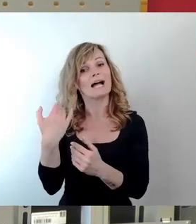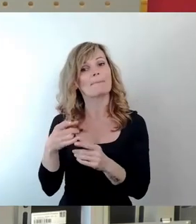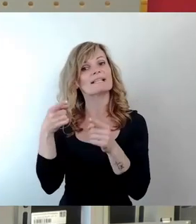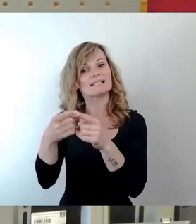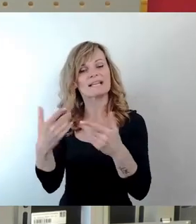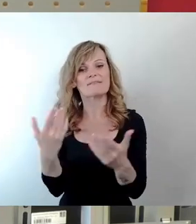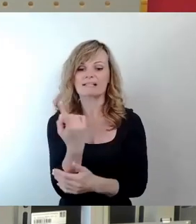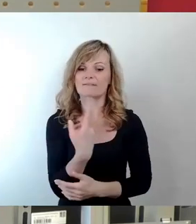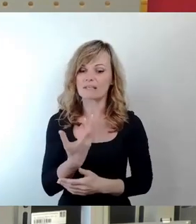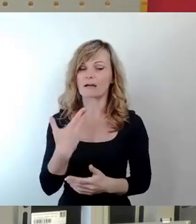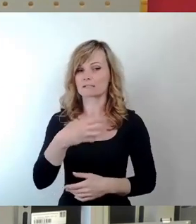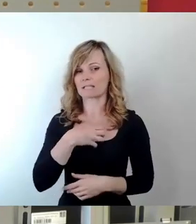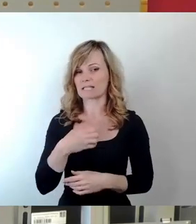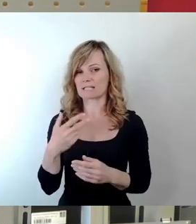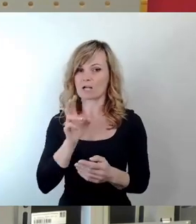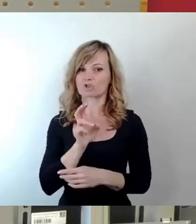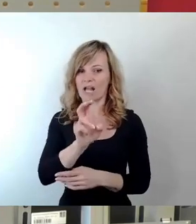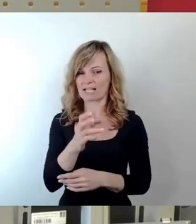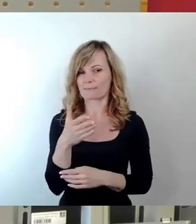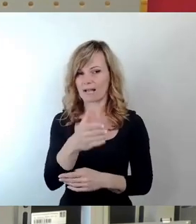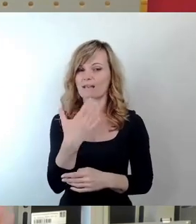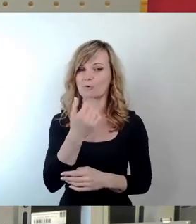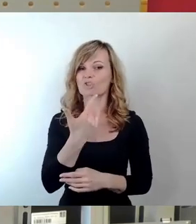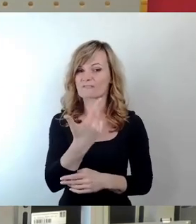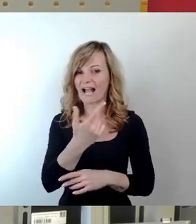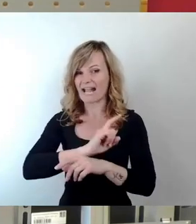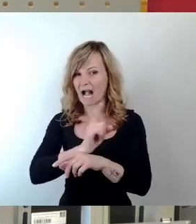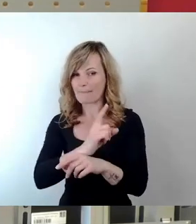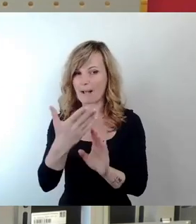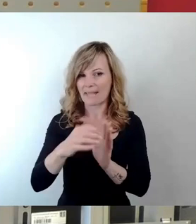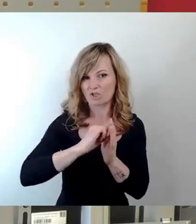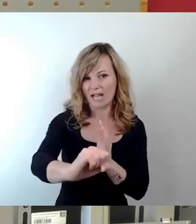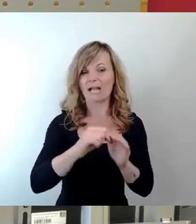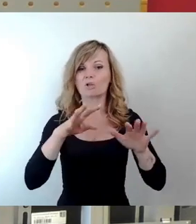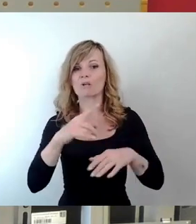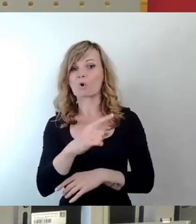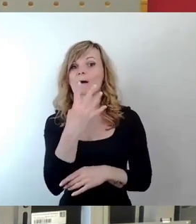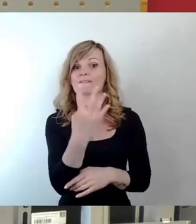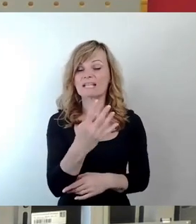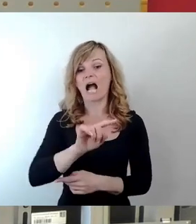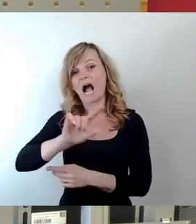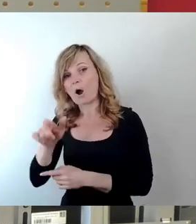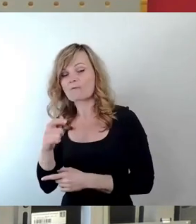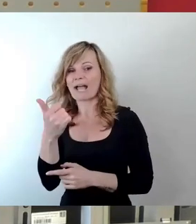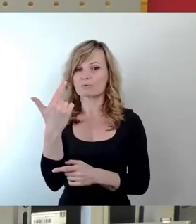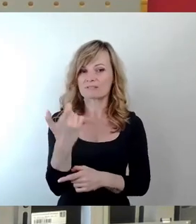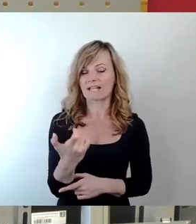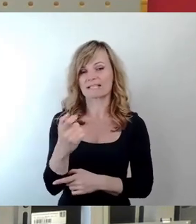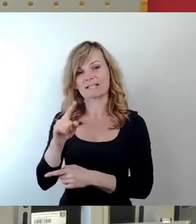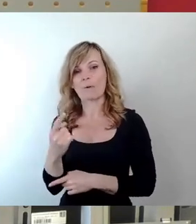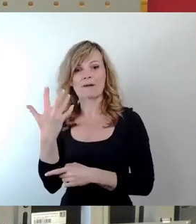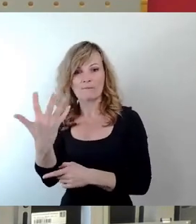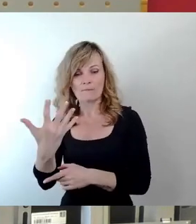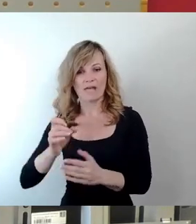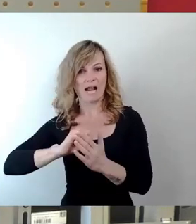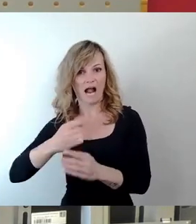Dresdner Straßenbahn 2 kmh schneller machen, von 19,4 kmh auf 21,5 kmh. Das war mal der Beschluss, der